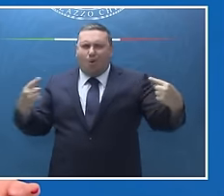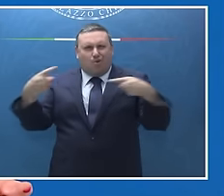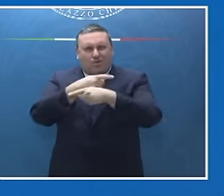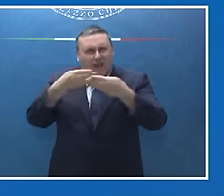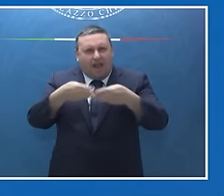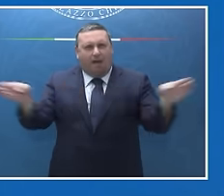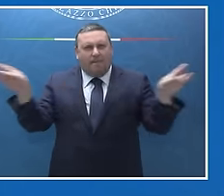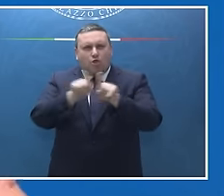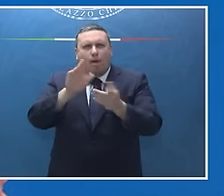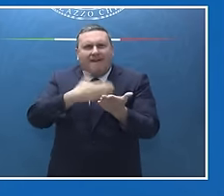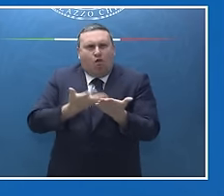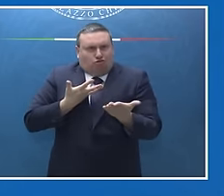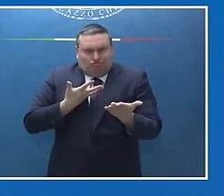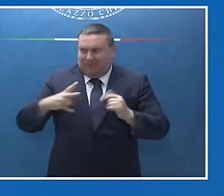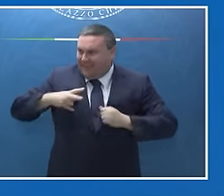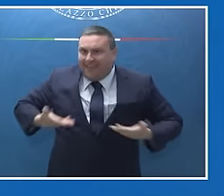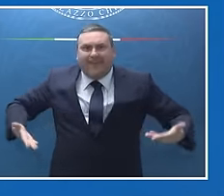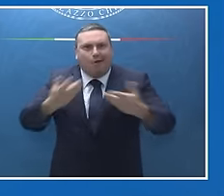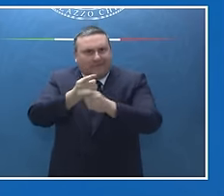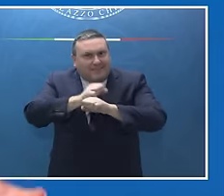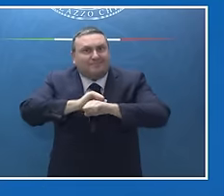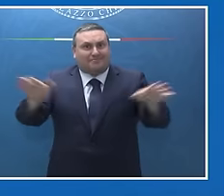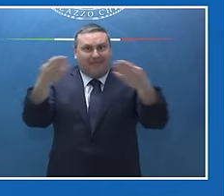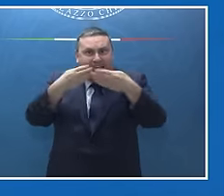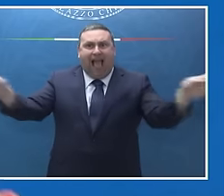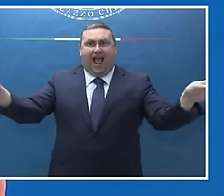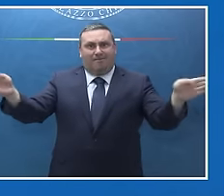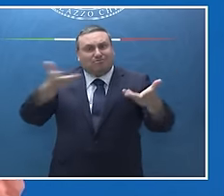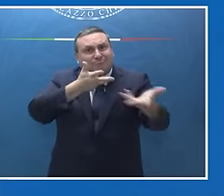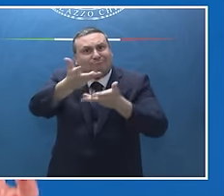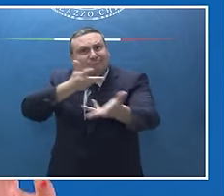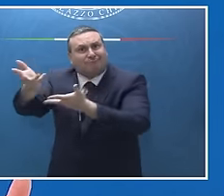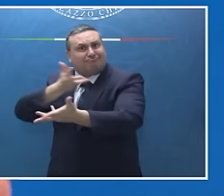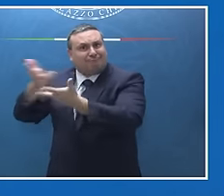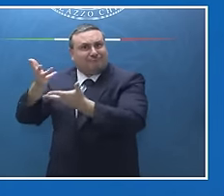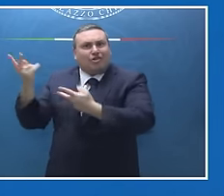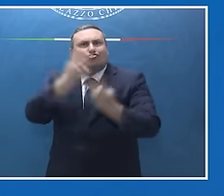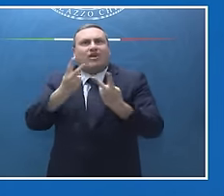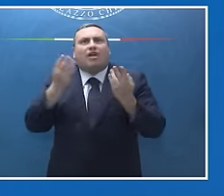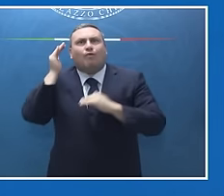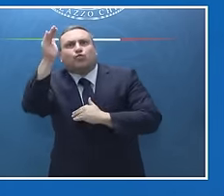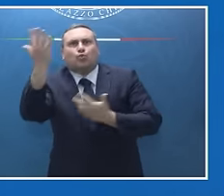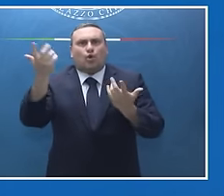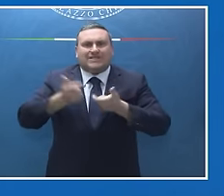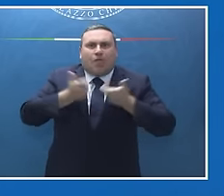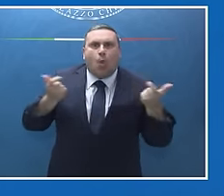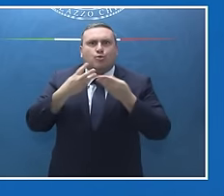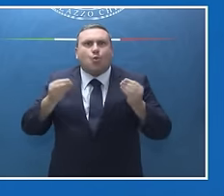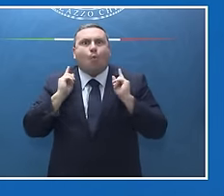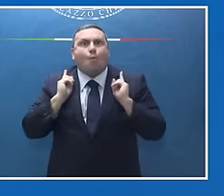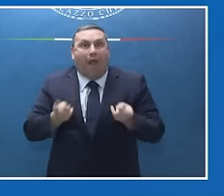un'offerta di valori che vuole aprirsi al mondo per cercare soluzioni legate allo sviluppo insieme.